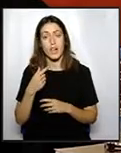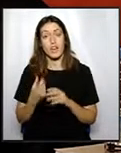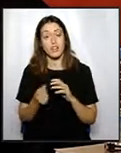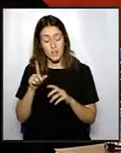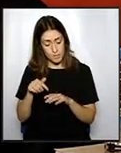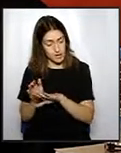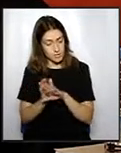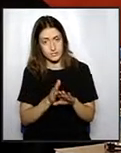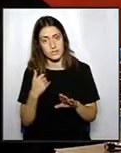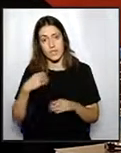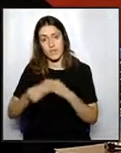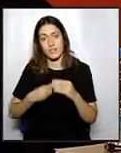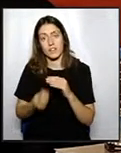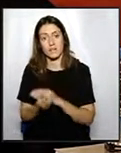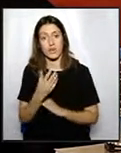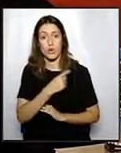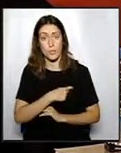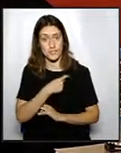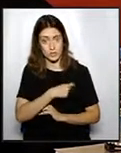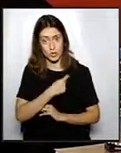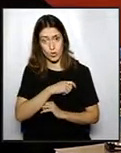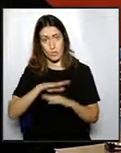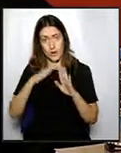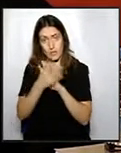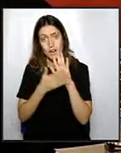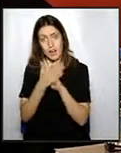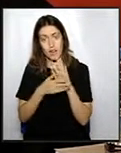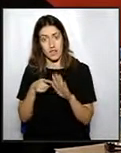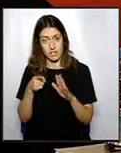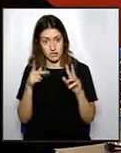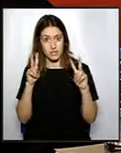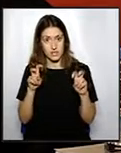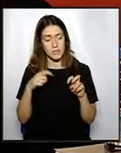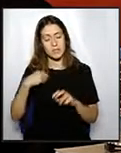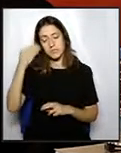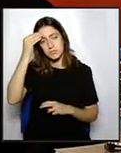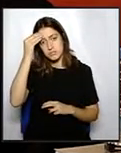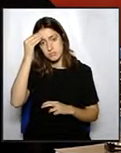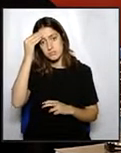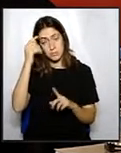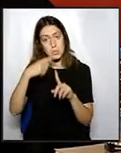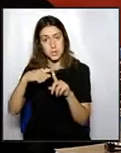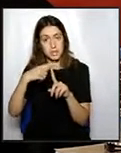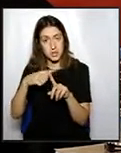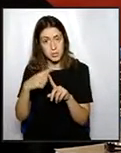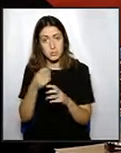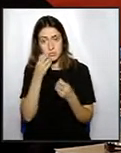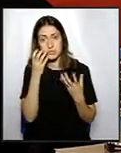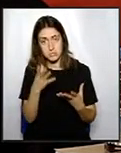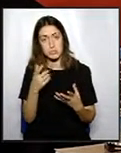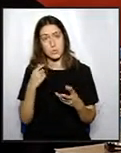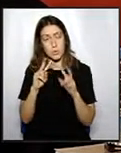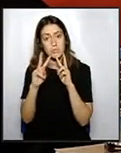comissió especial per parlar d'aquest tema, jo crec que s'ha de valorar molt positivament, però vull dir que, a més a més, jo crec que se'ls ha d